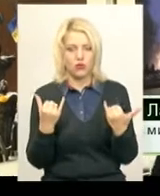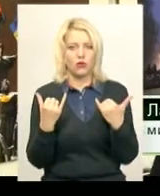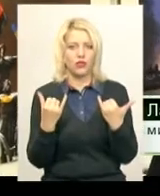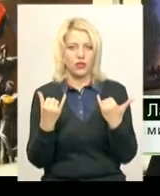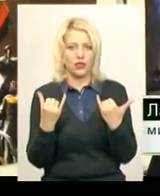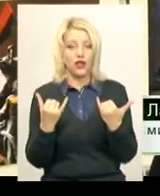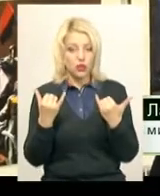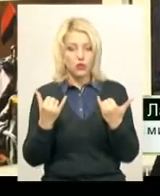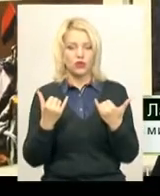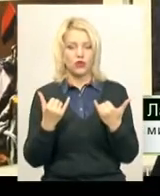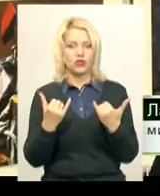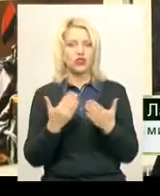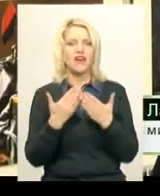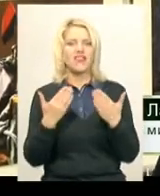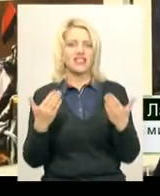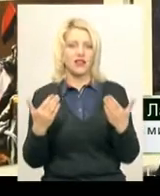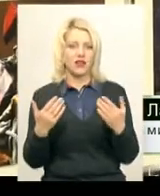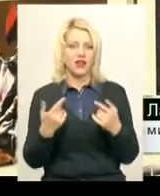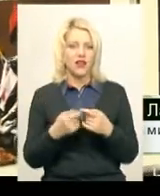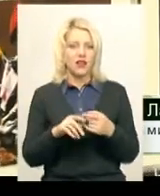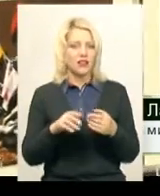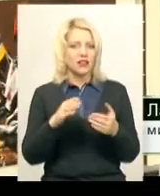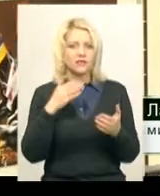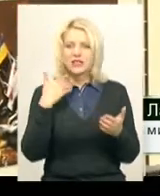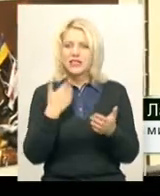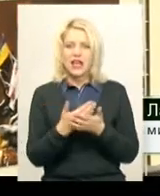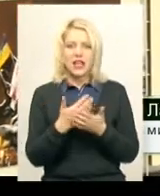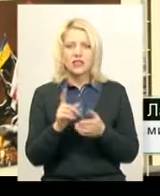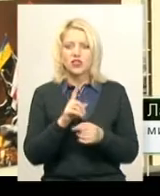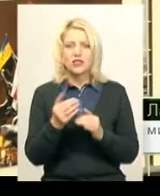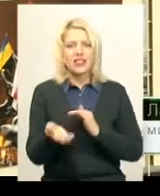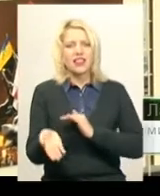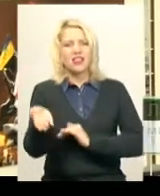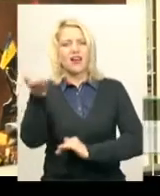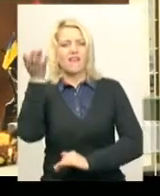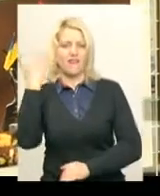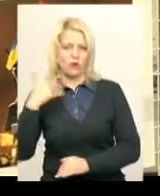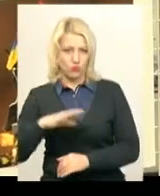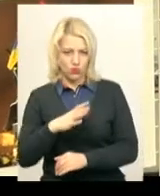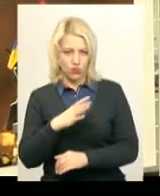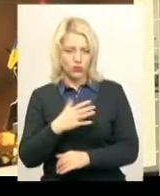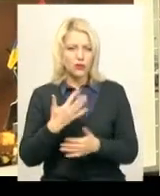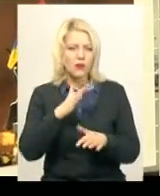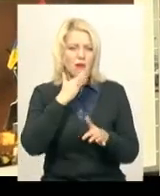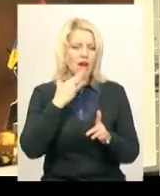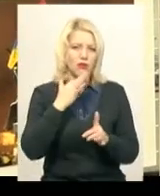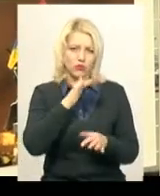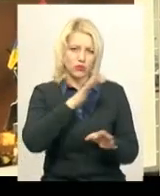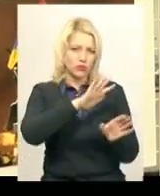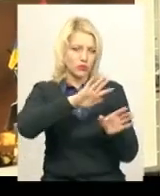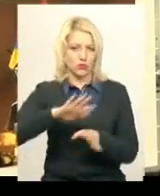виставку, то здається, що це вже було дуже давно, що насправді це вже пройшло невідомо скільки часу.